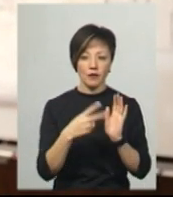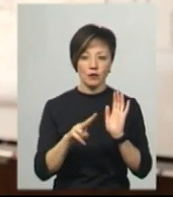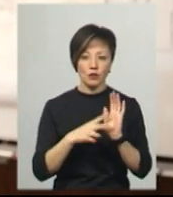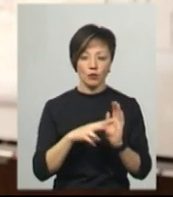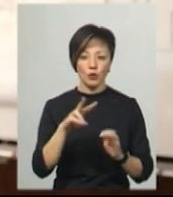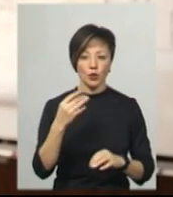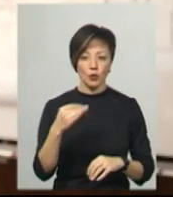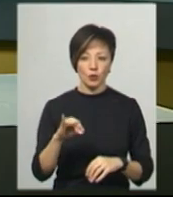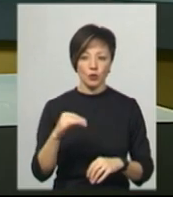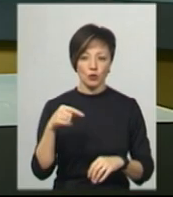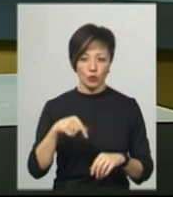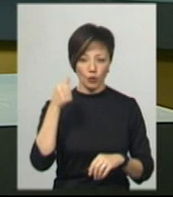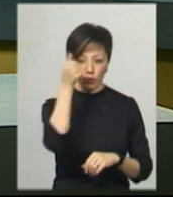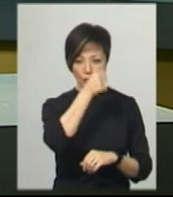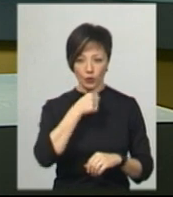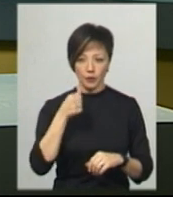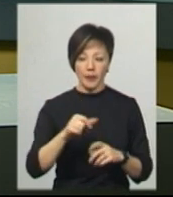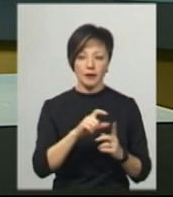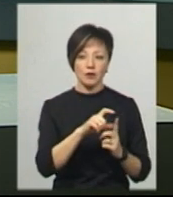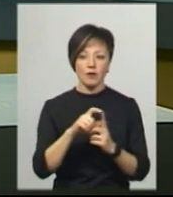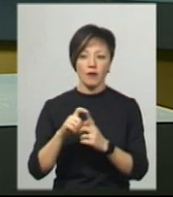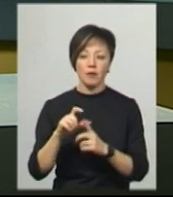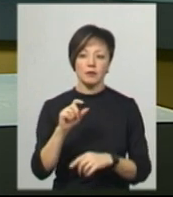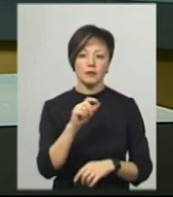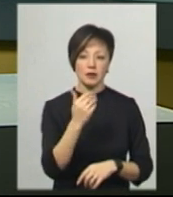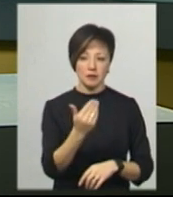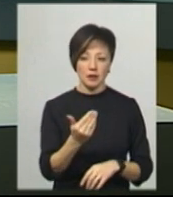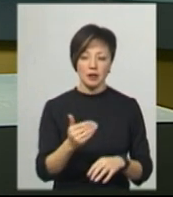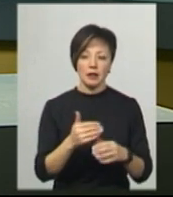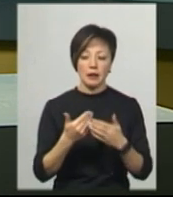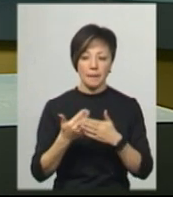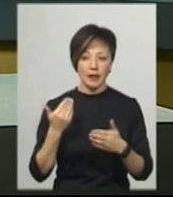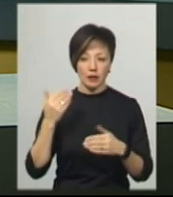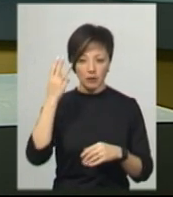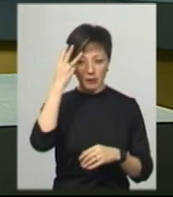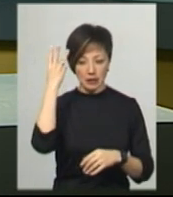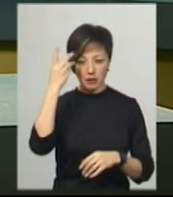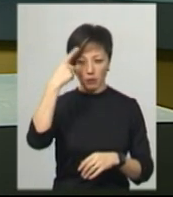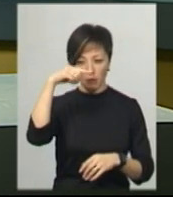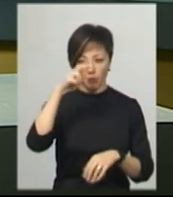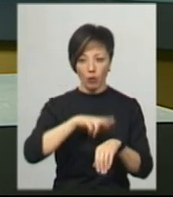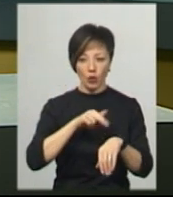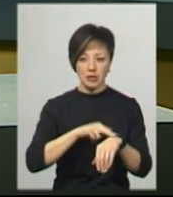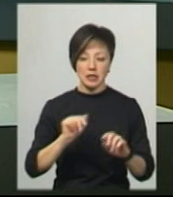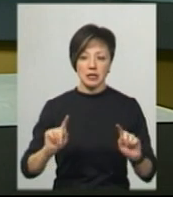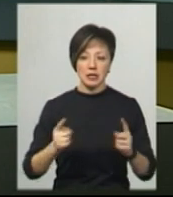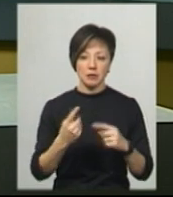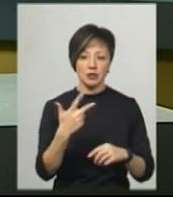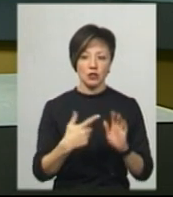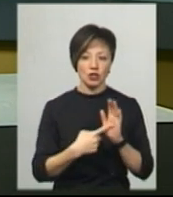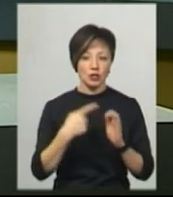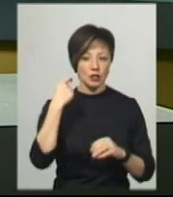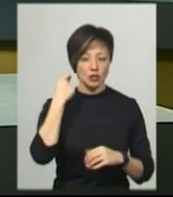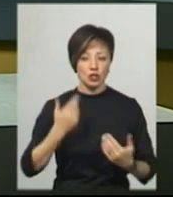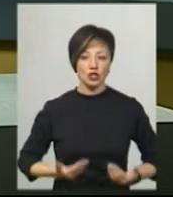цього року. За словами Андрія Чайковського, напередодні хмельницькі поліцейські затримали 36-річного